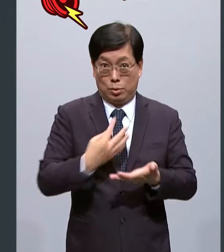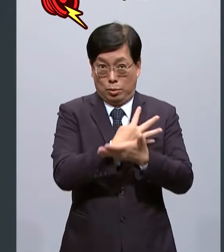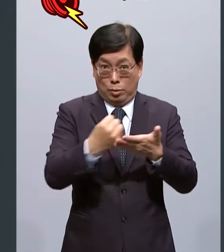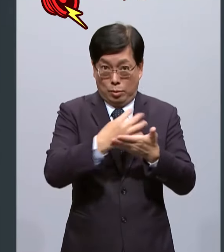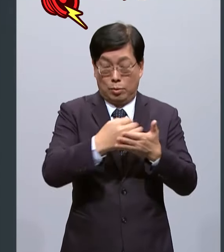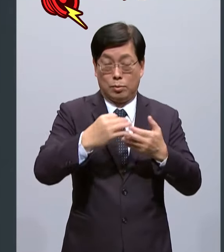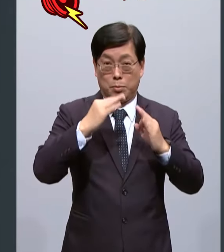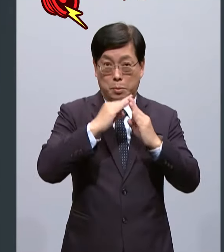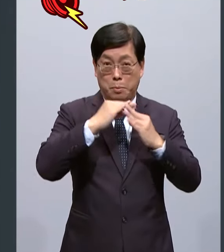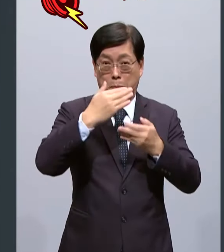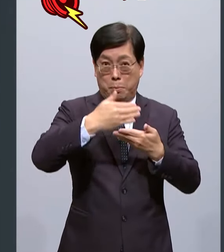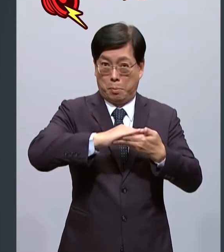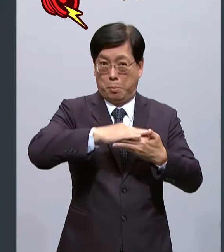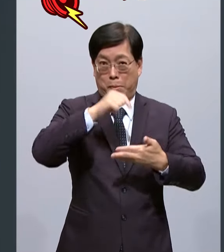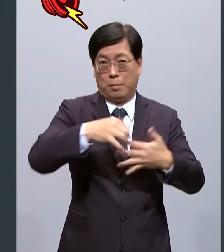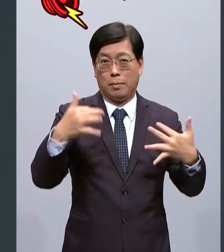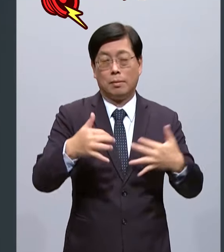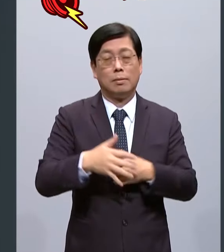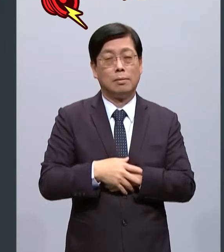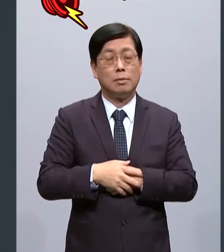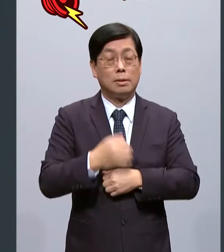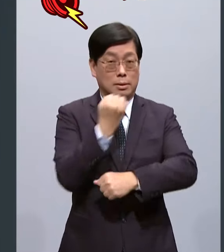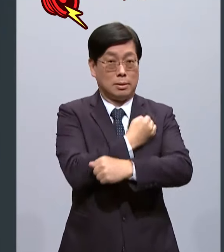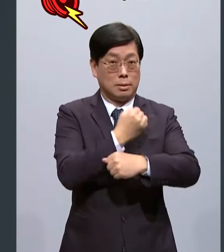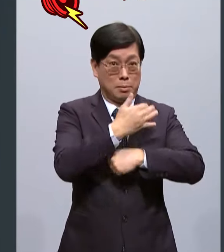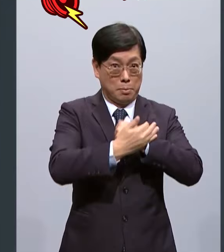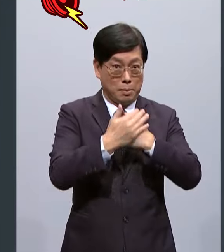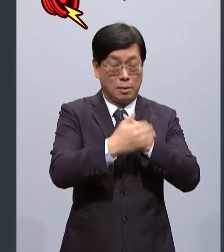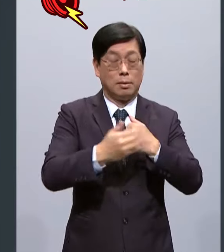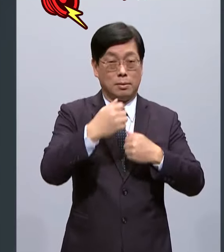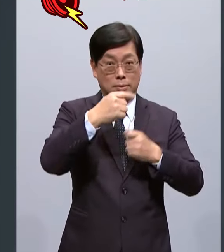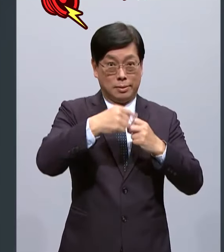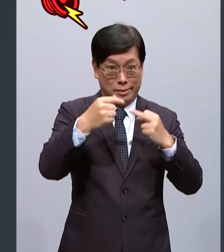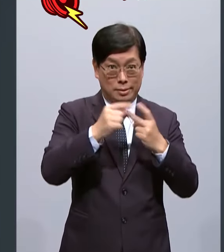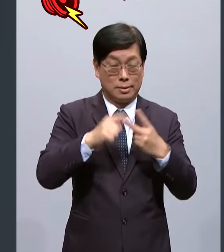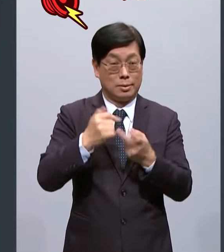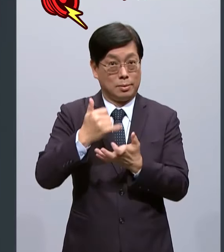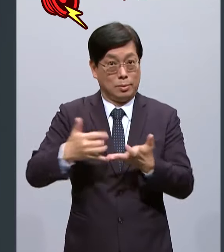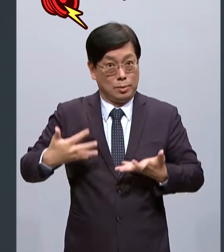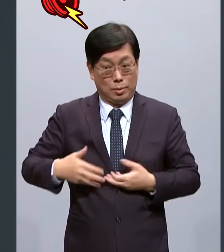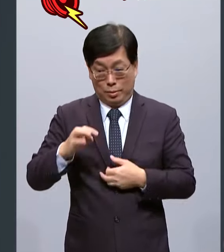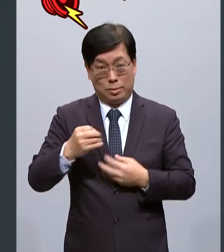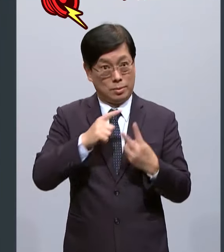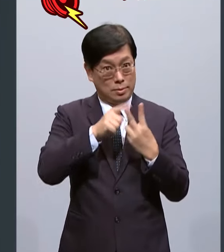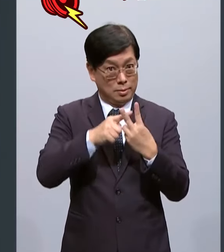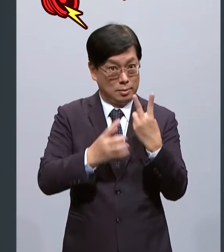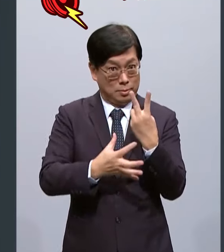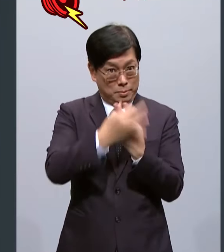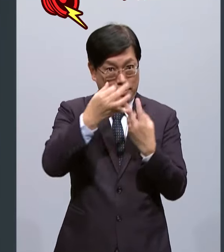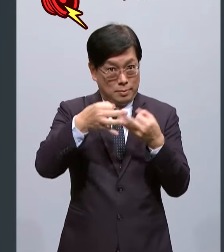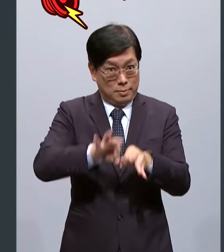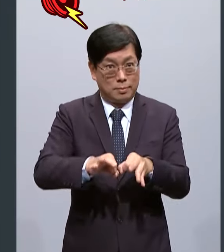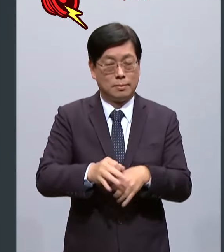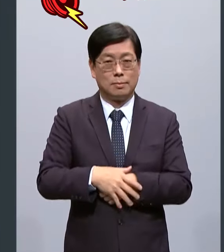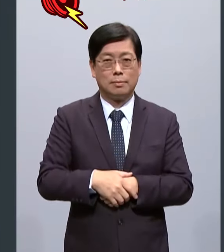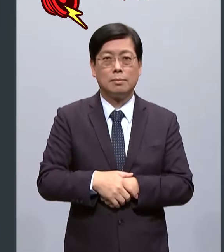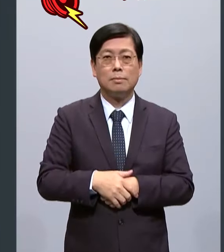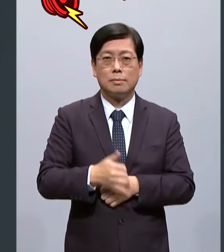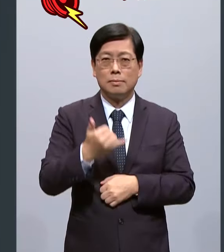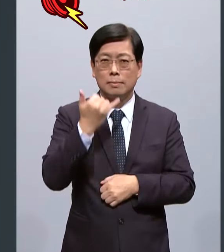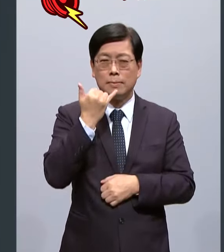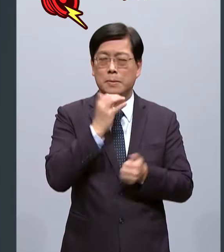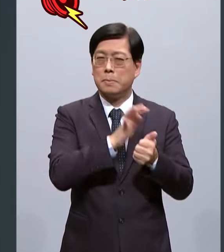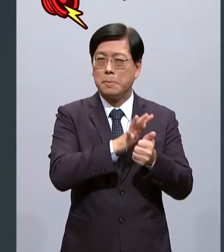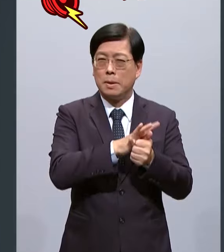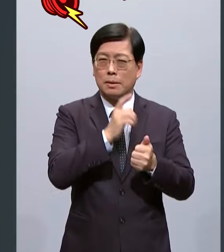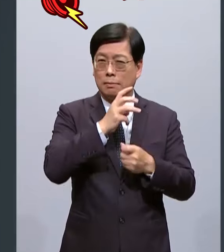让劳保年金跟退休金账户的退休金两笔加起来可以提供一个